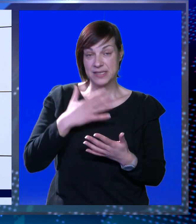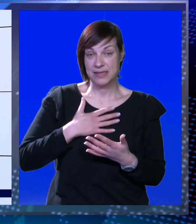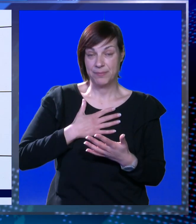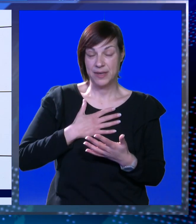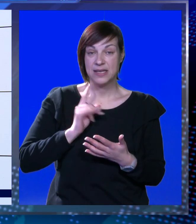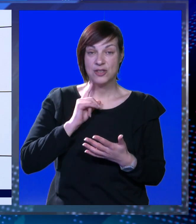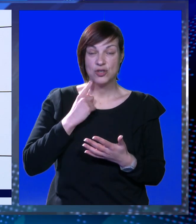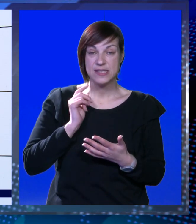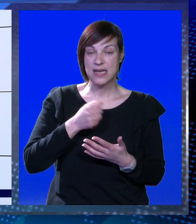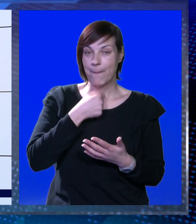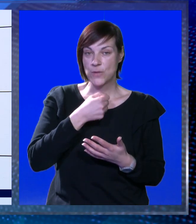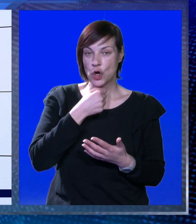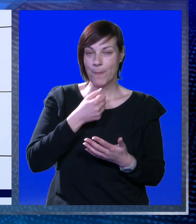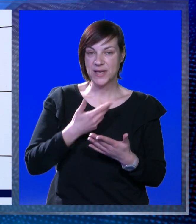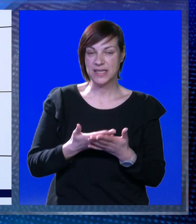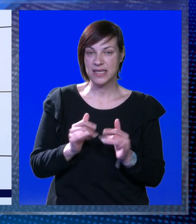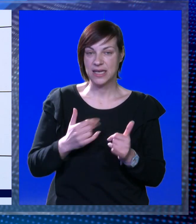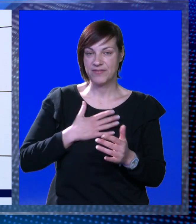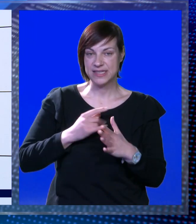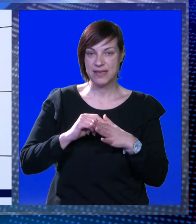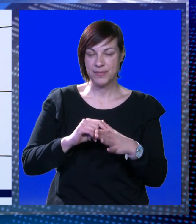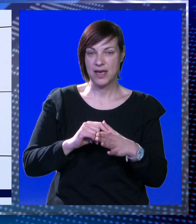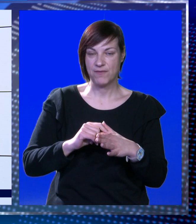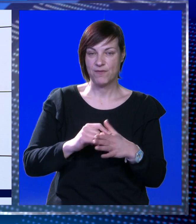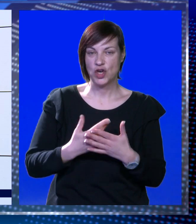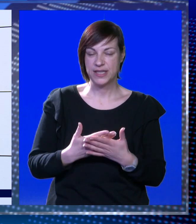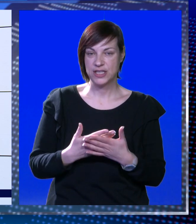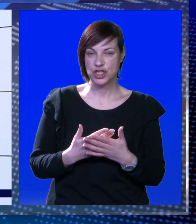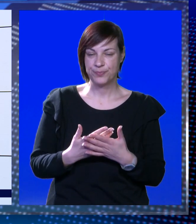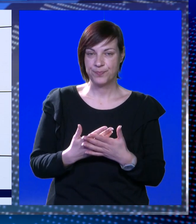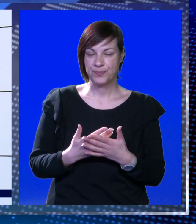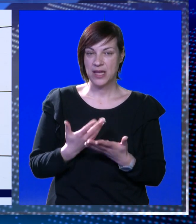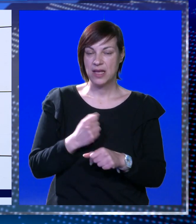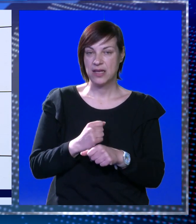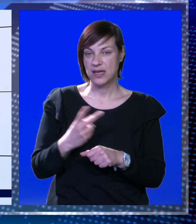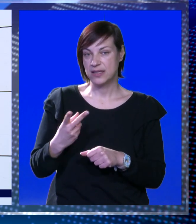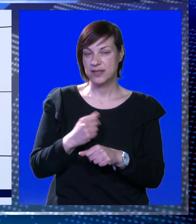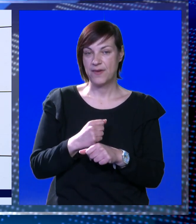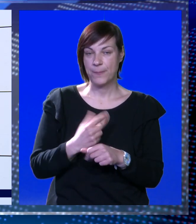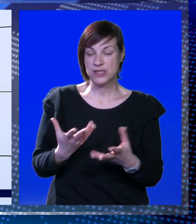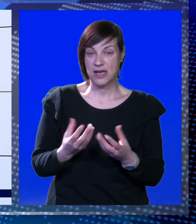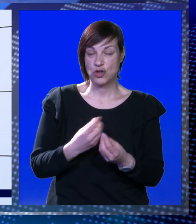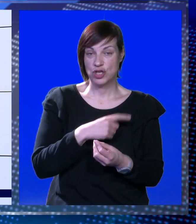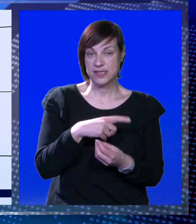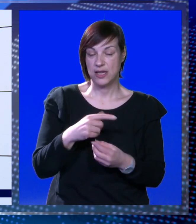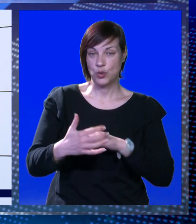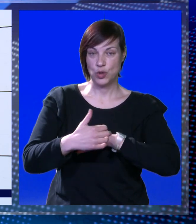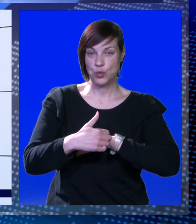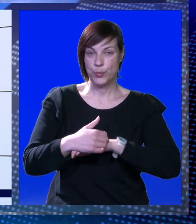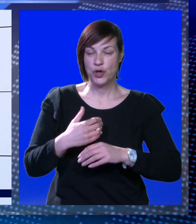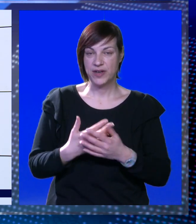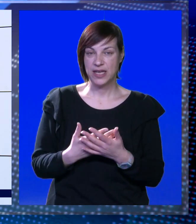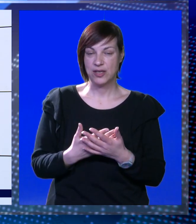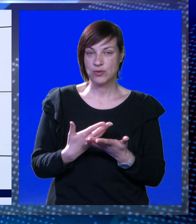Meni to strano, to uči komentirati, naravno da sa ja vodič radi 2%, naravno, ko dosta ljudi u